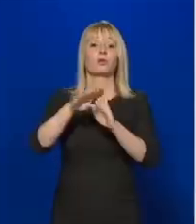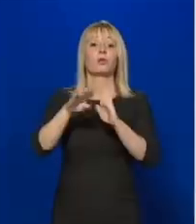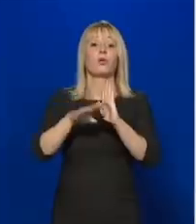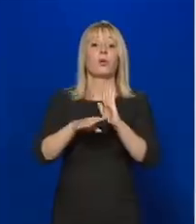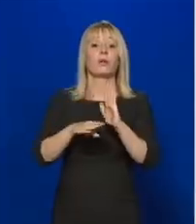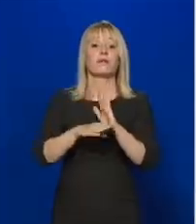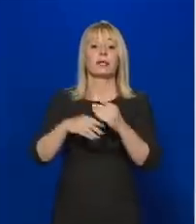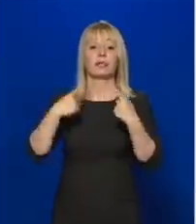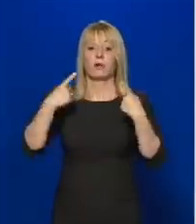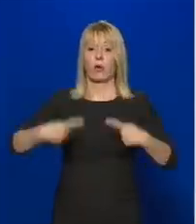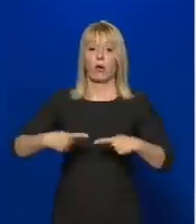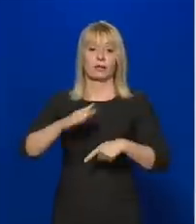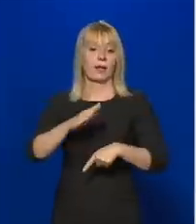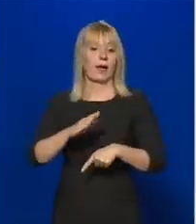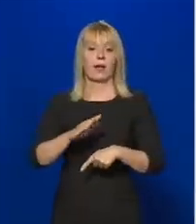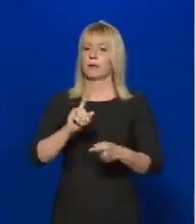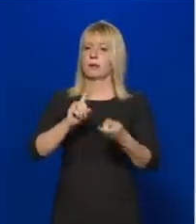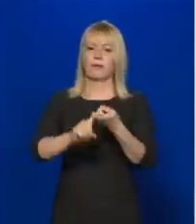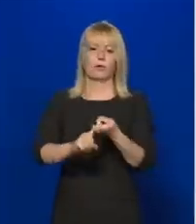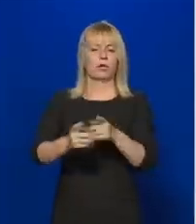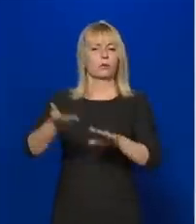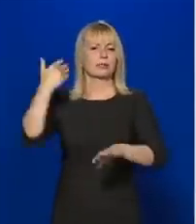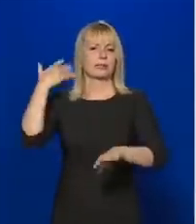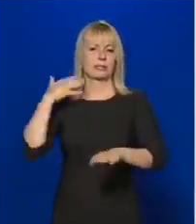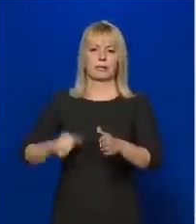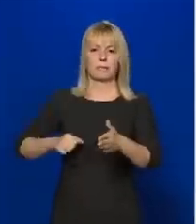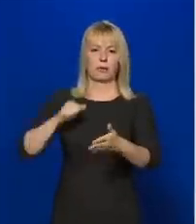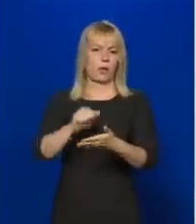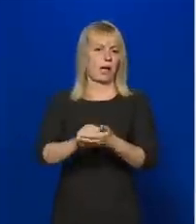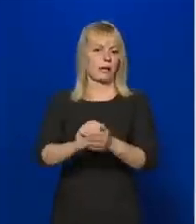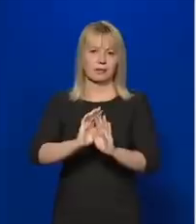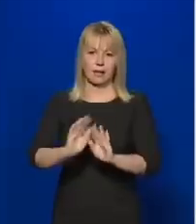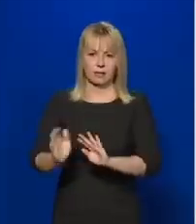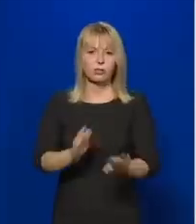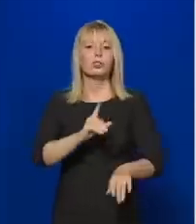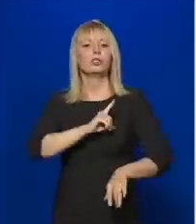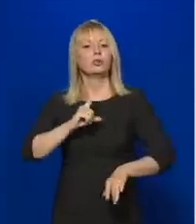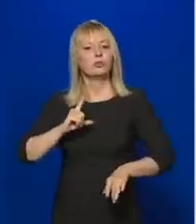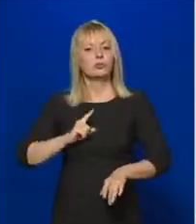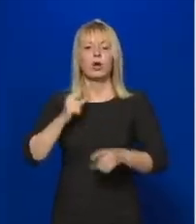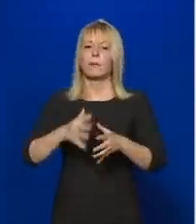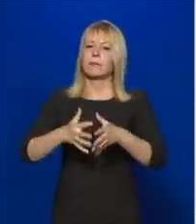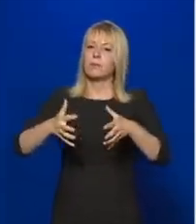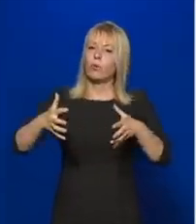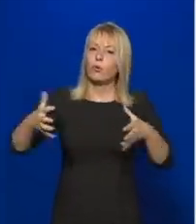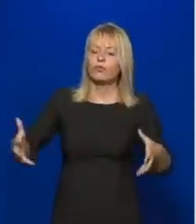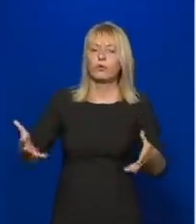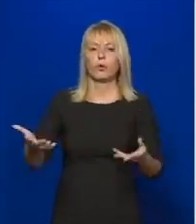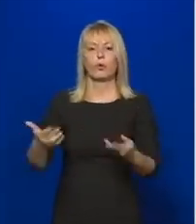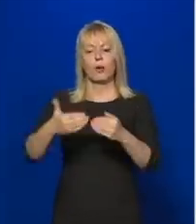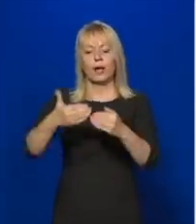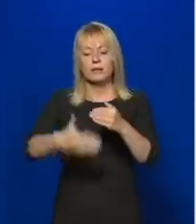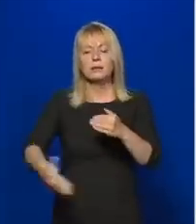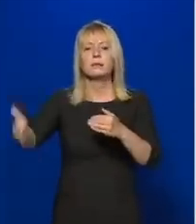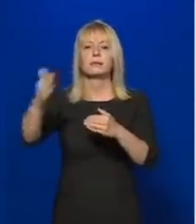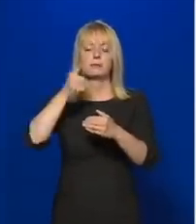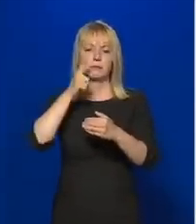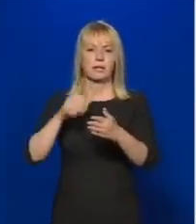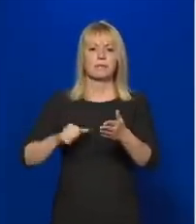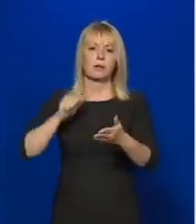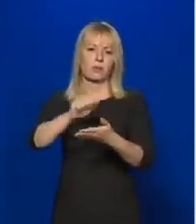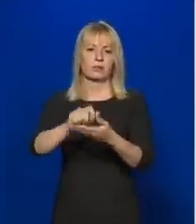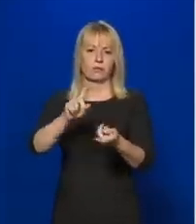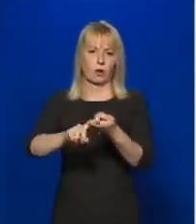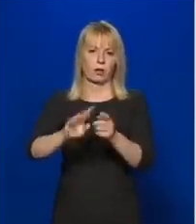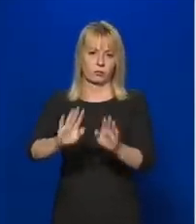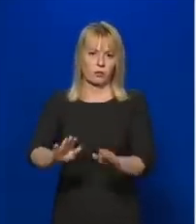az nem vonatkozik a korábban már megvalósult beruházásokra, csak a bővülő, illetve ezt követően megvalósuló beruházásokra